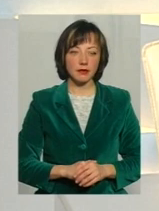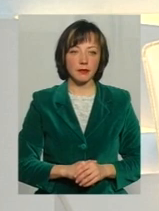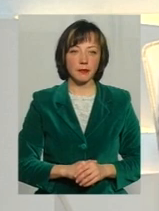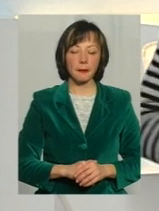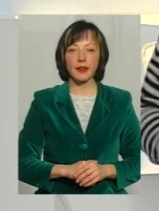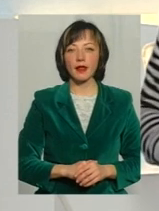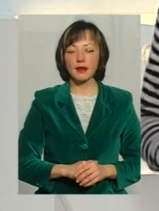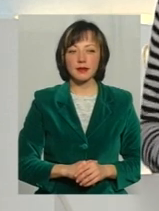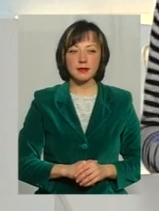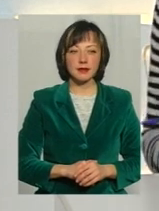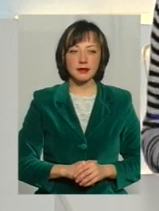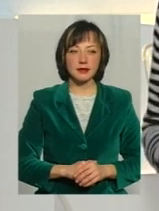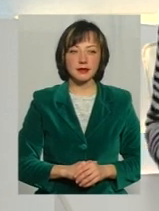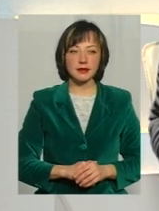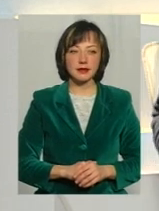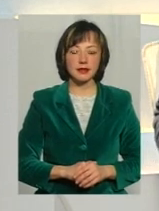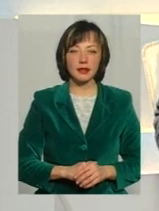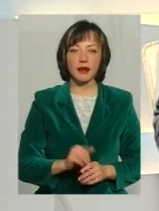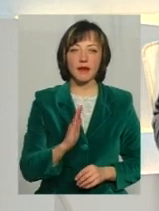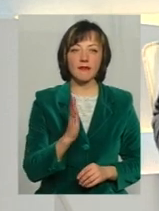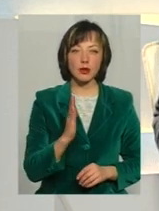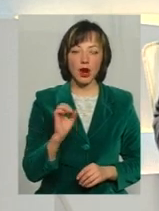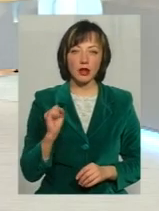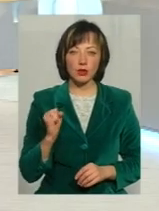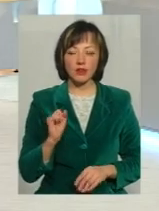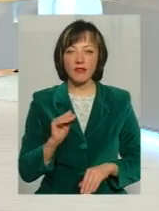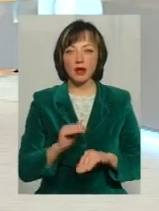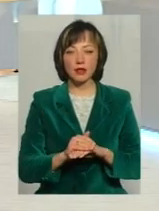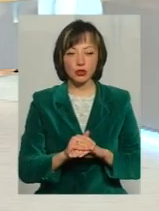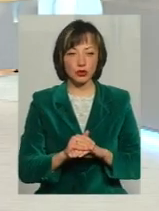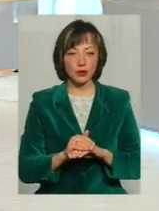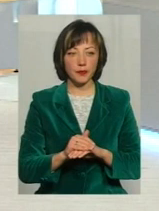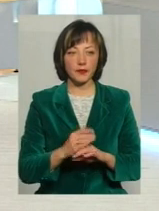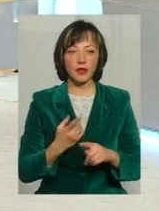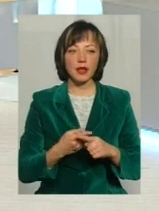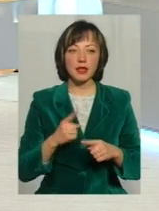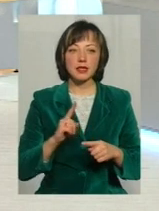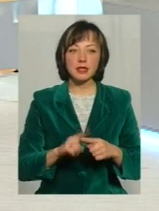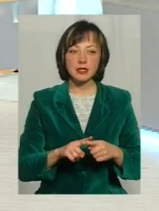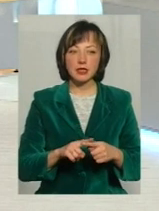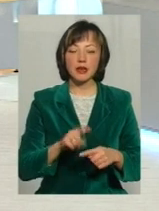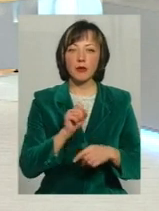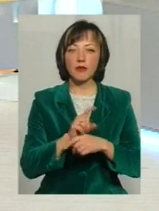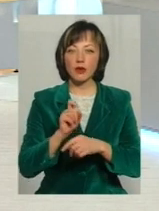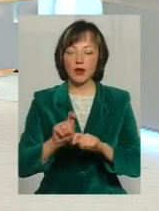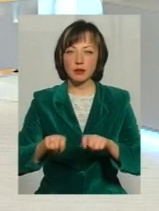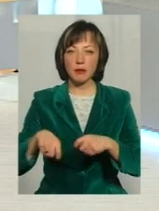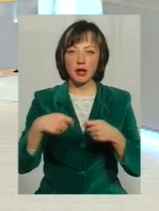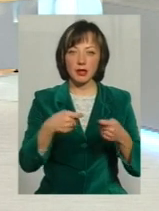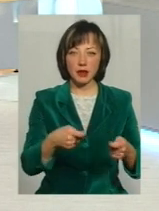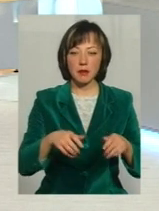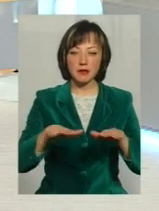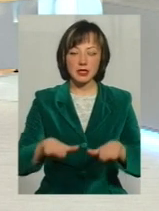Власне, Вікторе Анатольовичу, фактично ці повноваження органи юстиції передали повністю